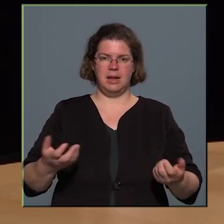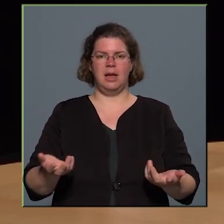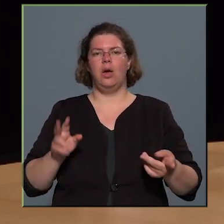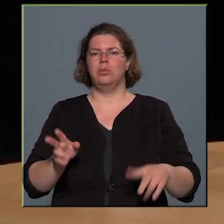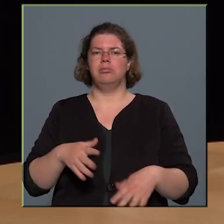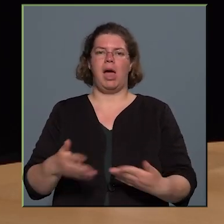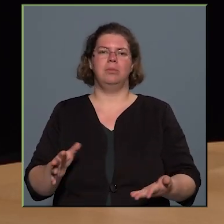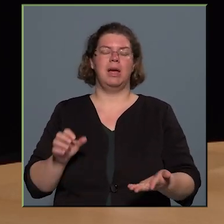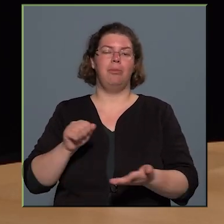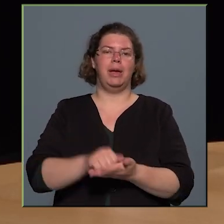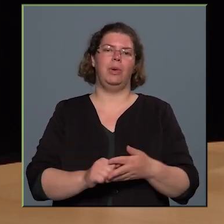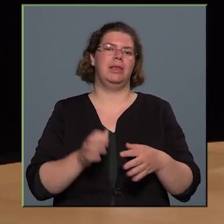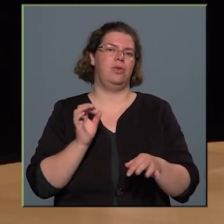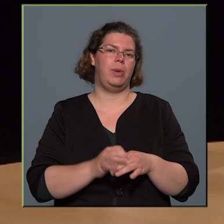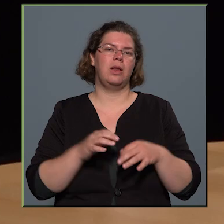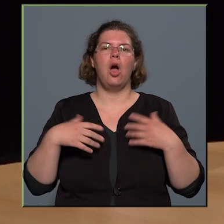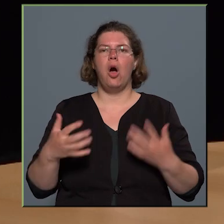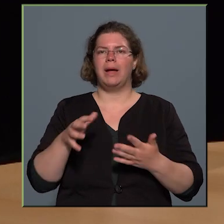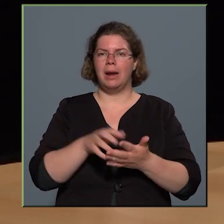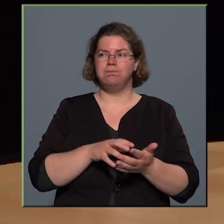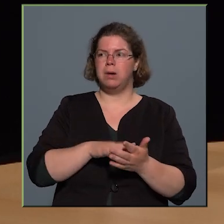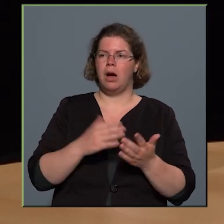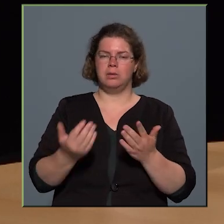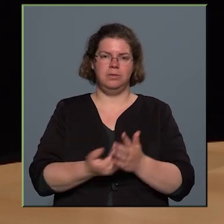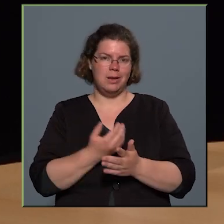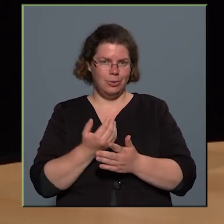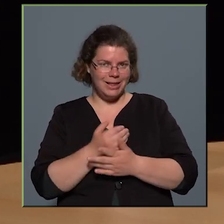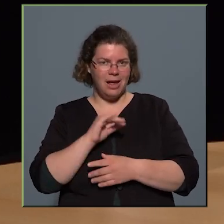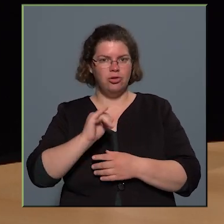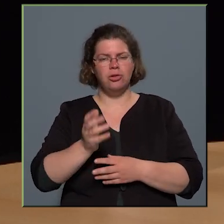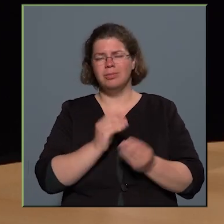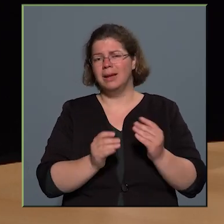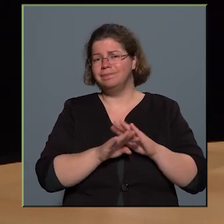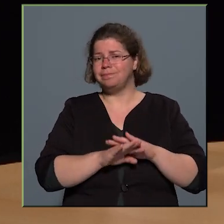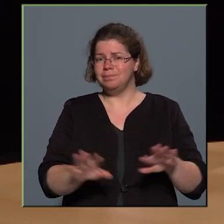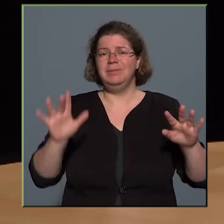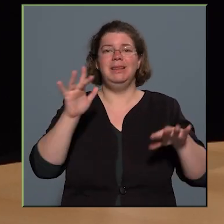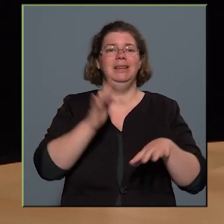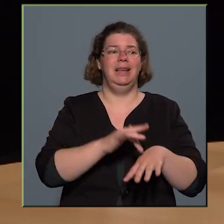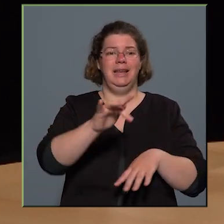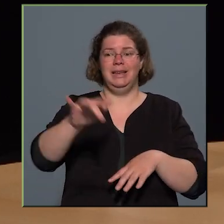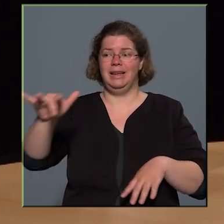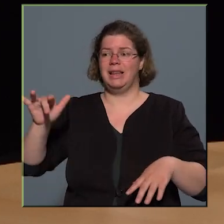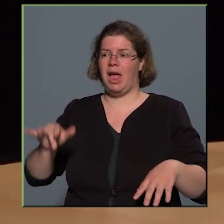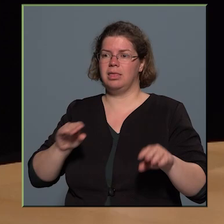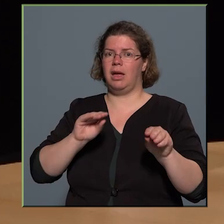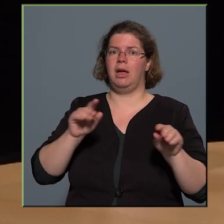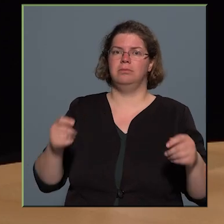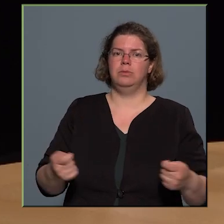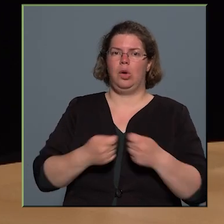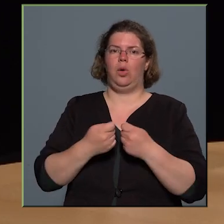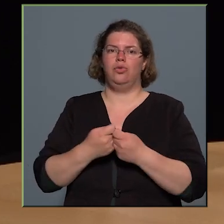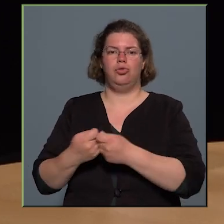beruházásot megtörténjen, akár a parknak a felújítása is, hiszen minden érintettet közös nevezőre kell hozni